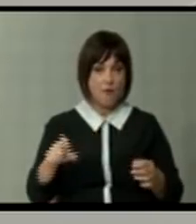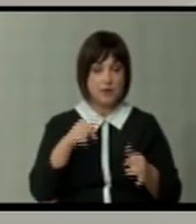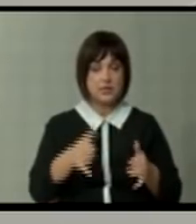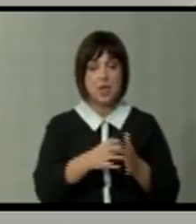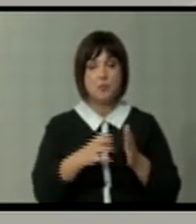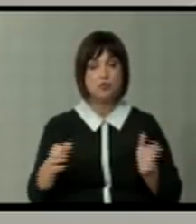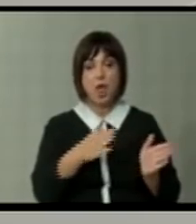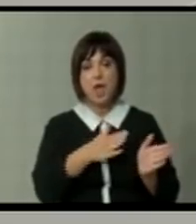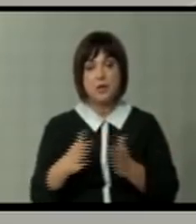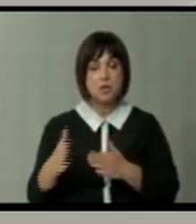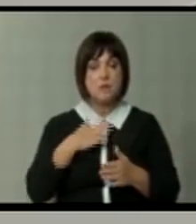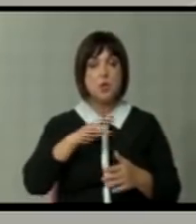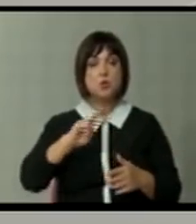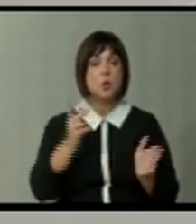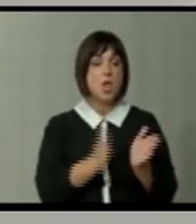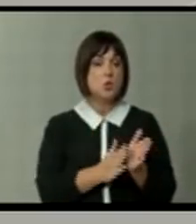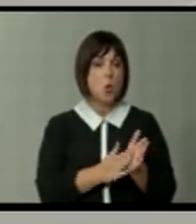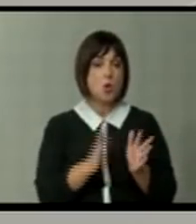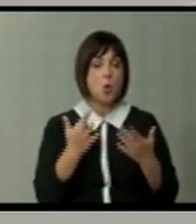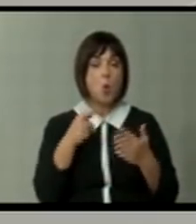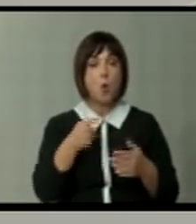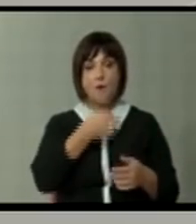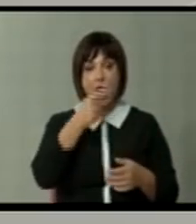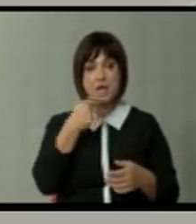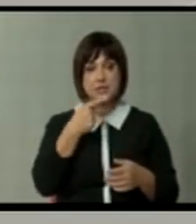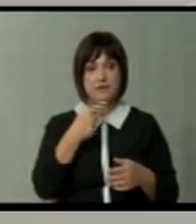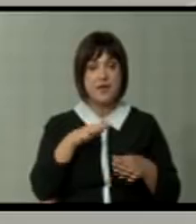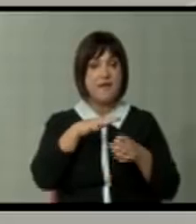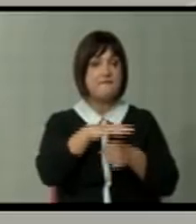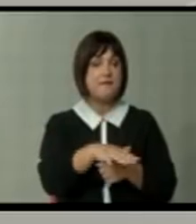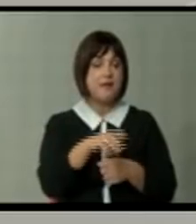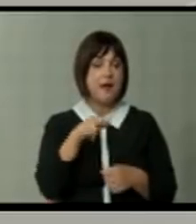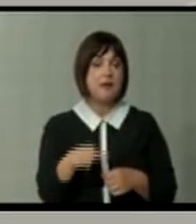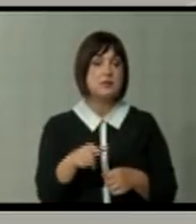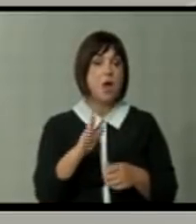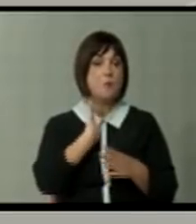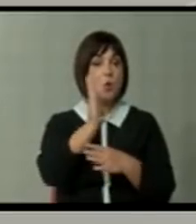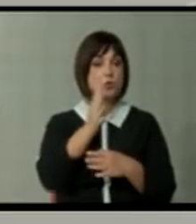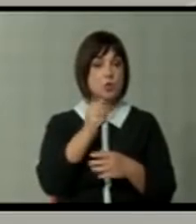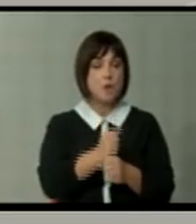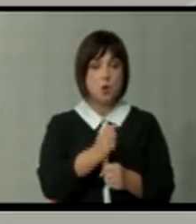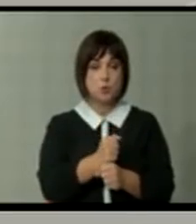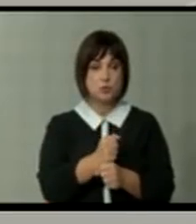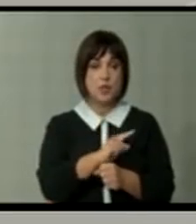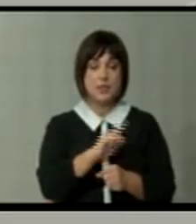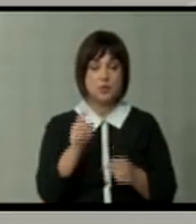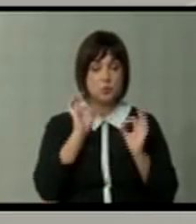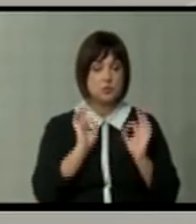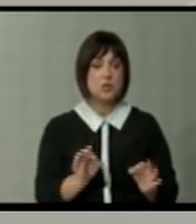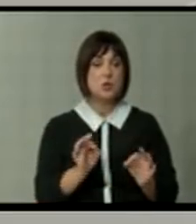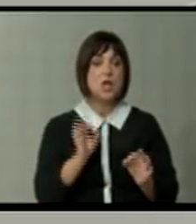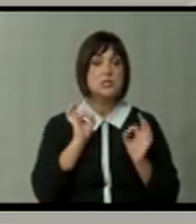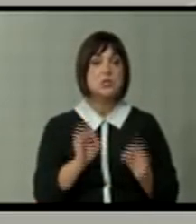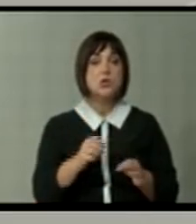продолжи редовното, има и други докази. Колку таа изјава ќе влијае на понатамошните процеси, не сум сигурен,